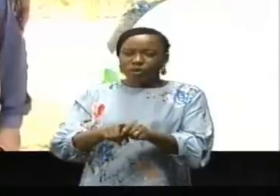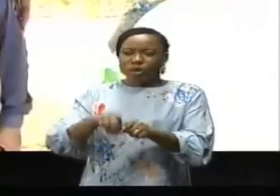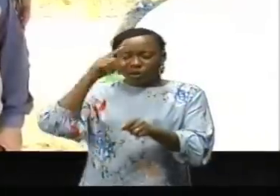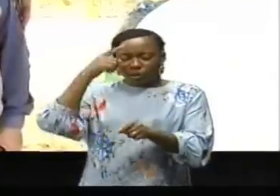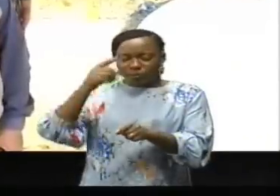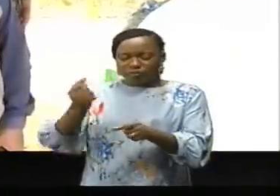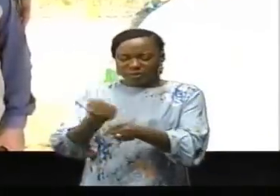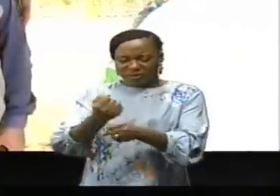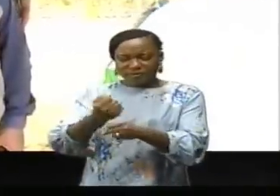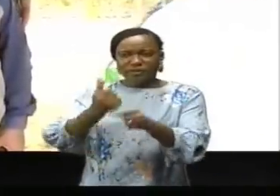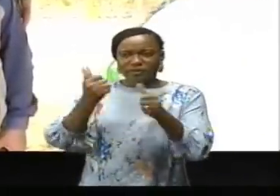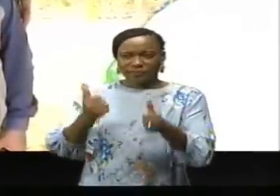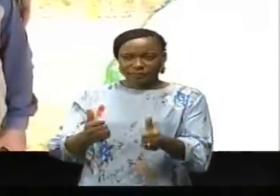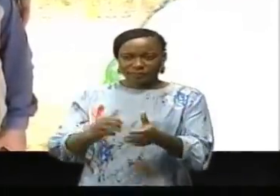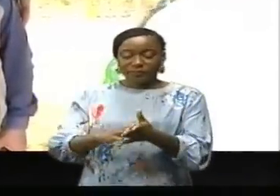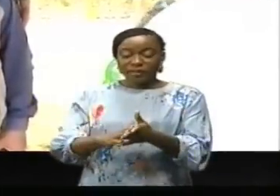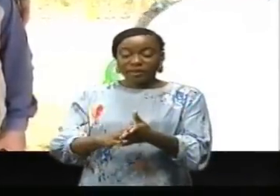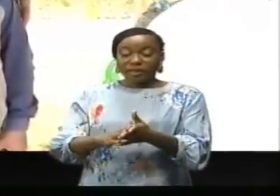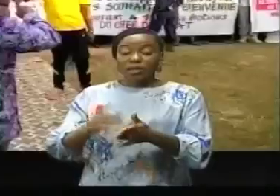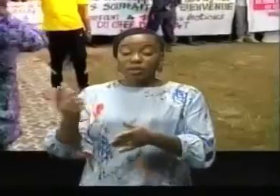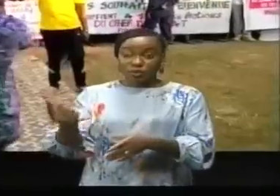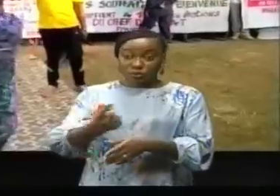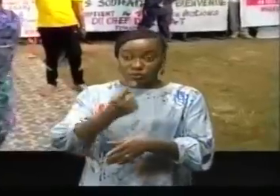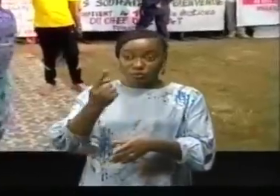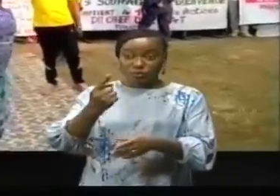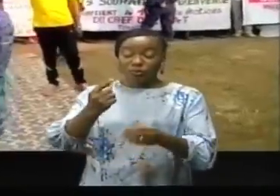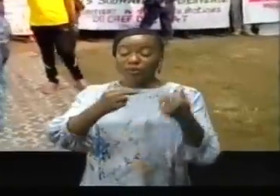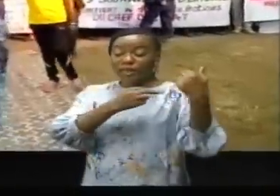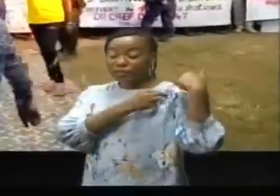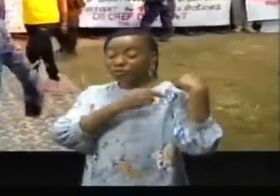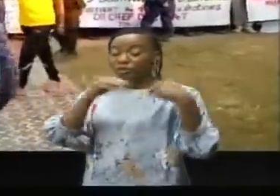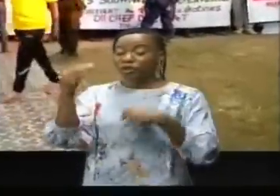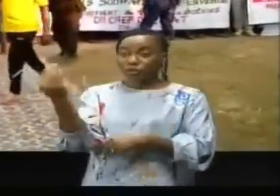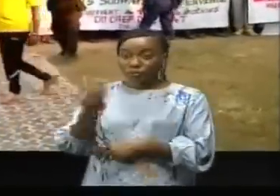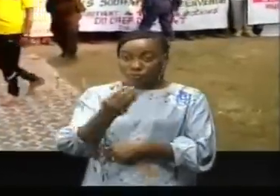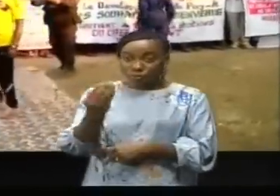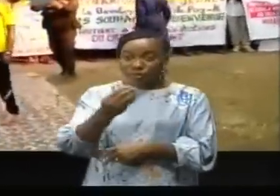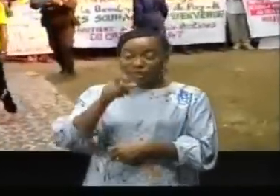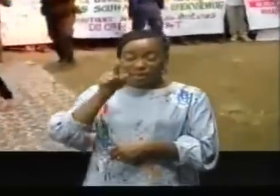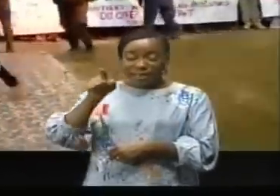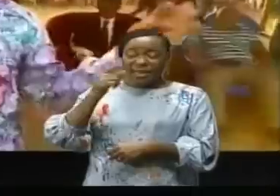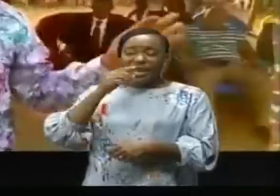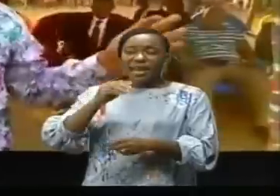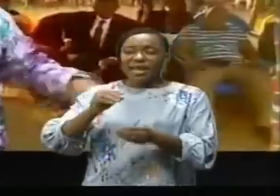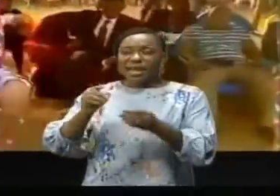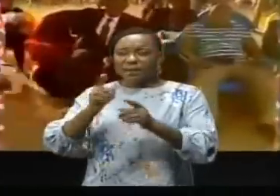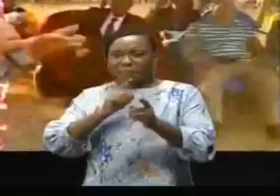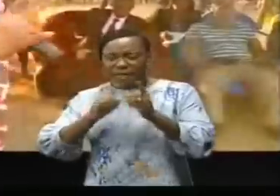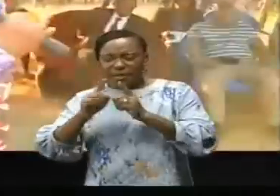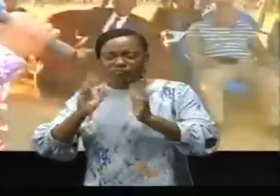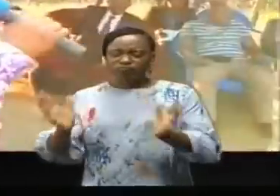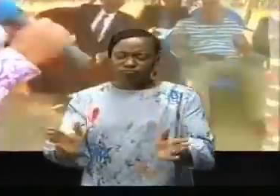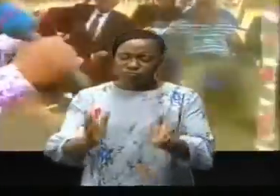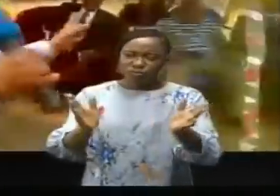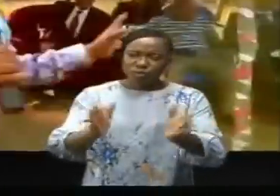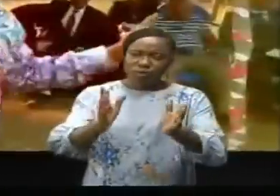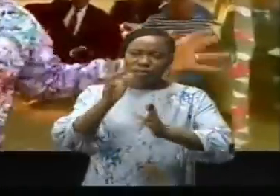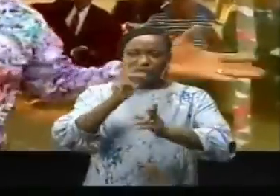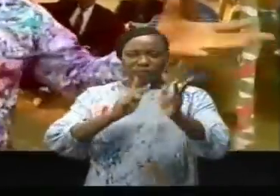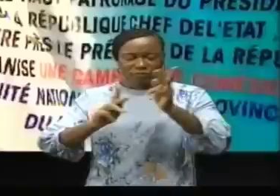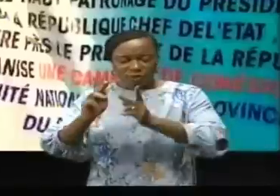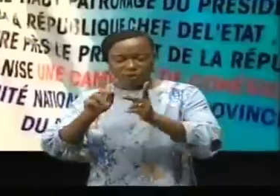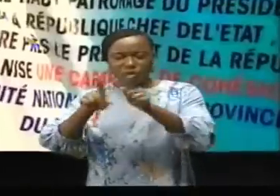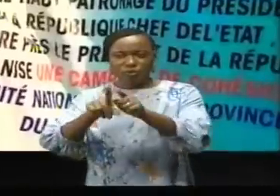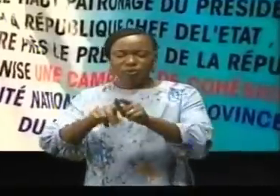cela, le patron du Puy-Loup a communié avec ses administrés en langue locale pour une concertisation citoyenne, surtout